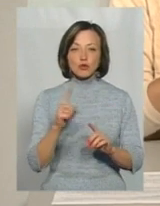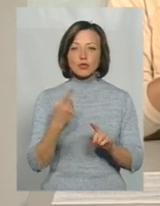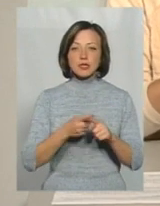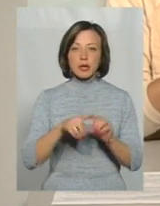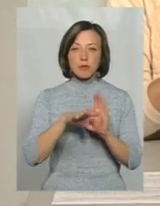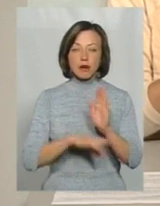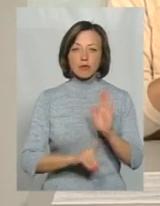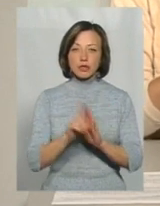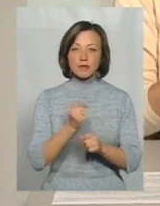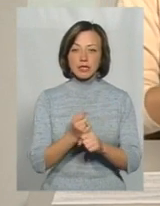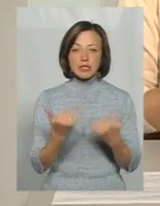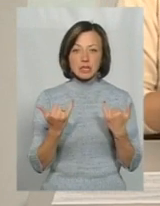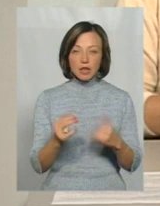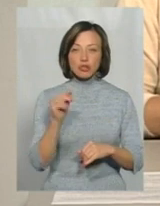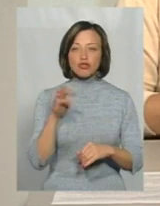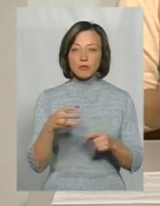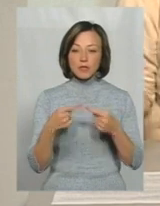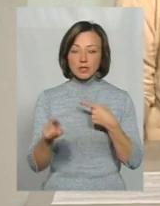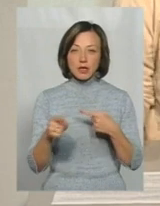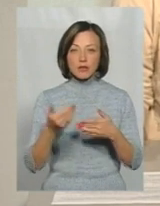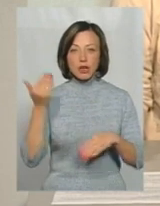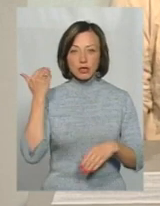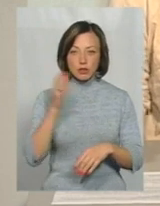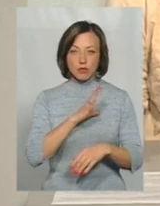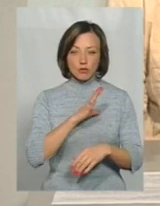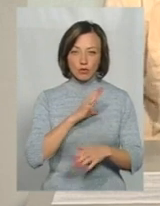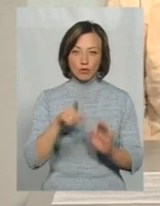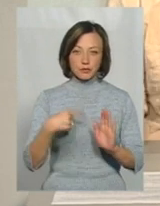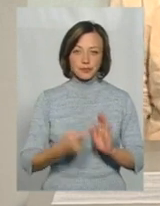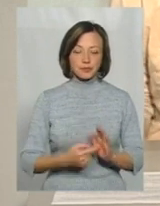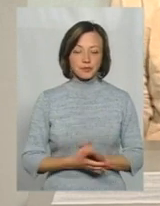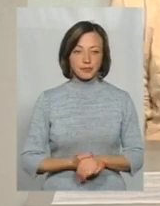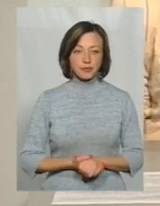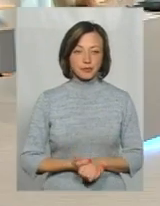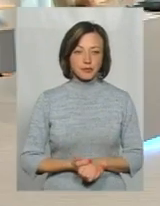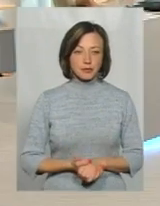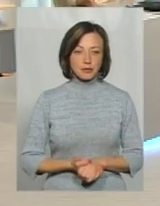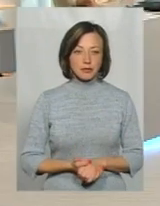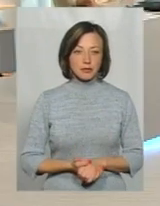перелік почав діяти от саме зараз і чим він відрізняється від того, який був до липня місяця?